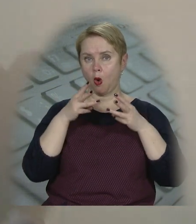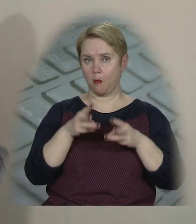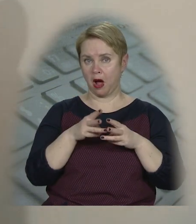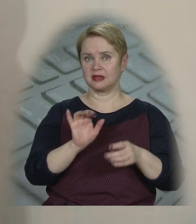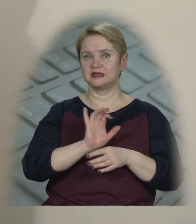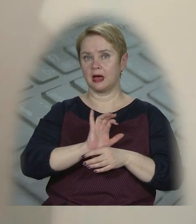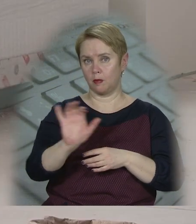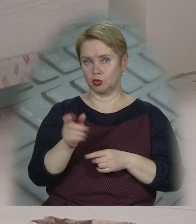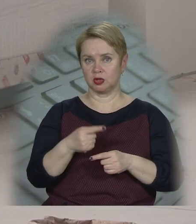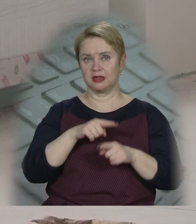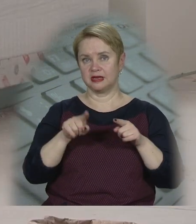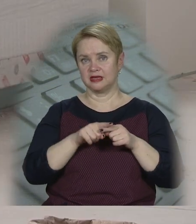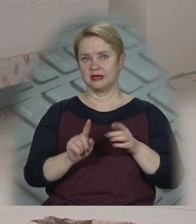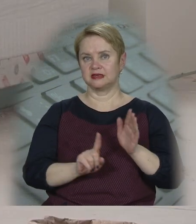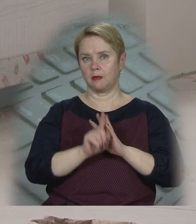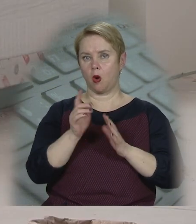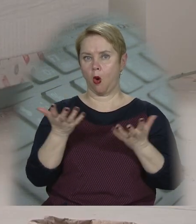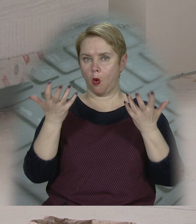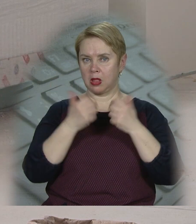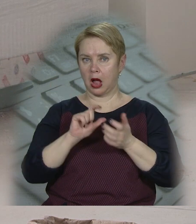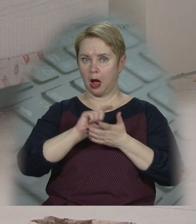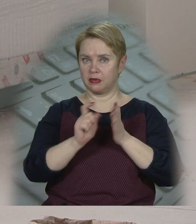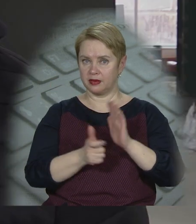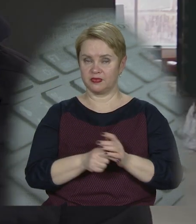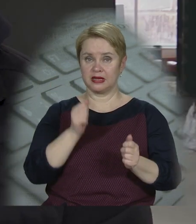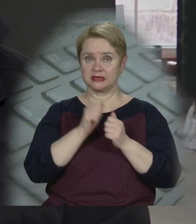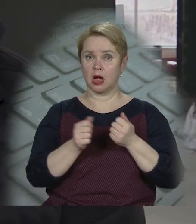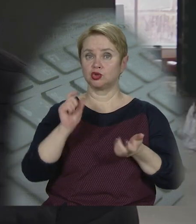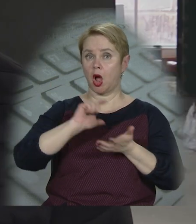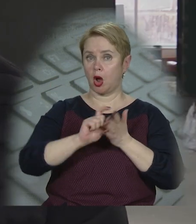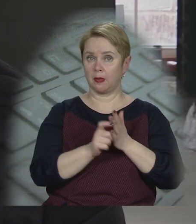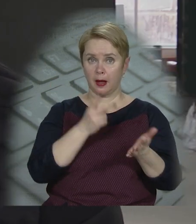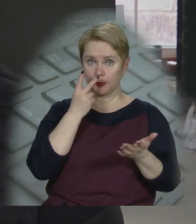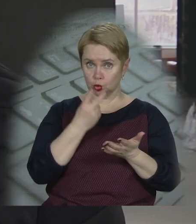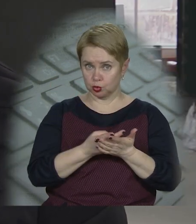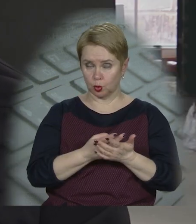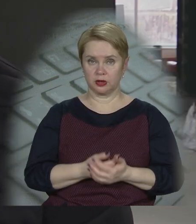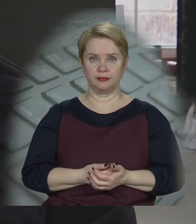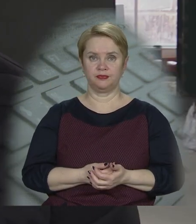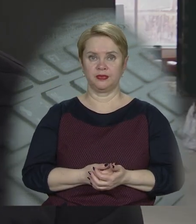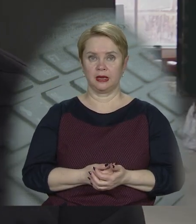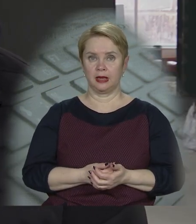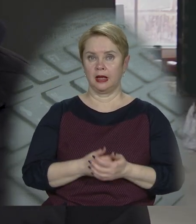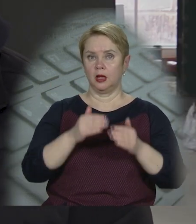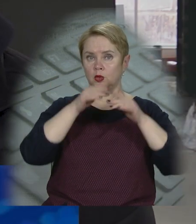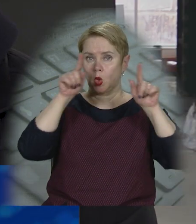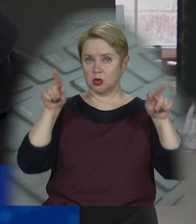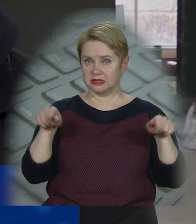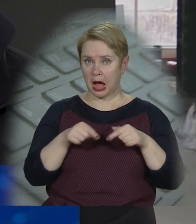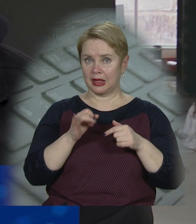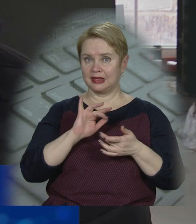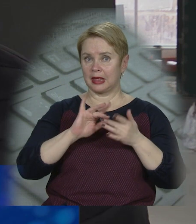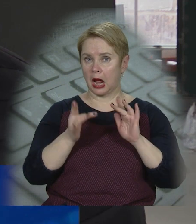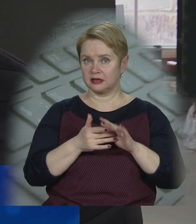Опалення вже запущено. Незабаром займуться обладнанням кабінетів. В кожному кабінеті предусмотрена інтерактивна доска,